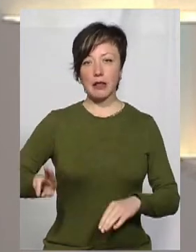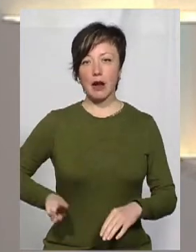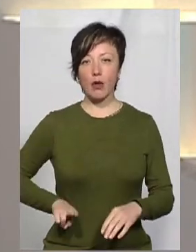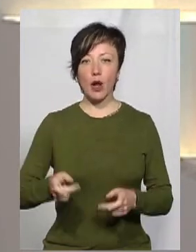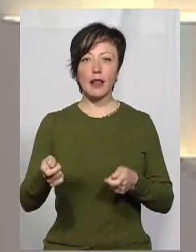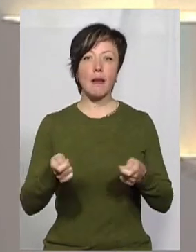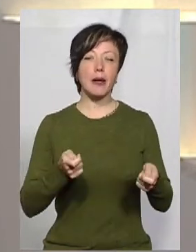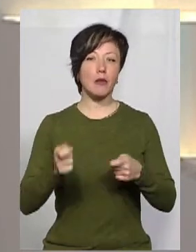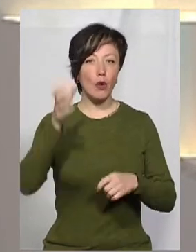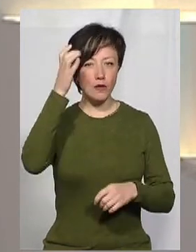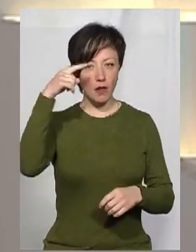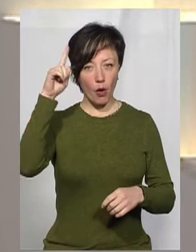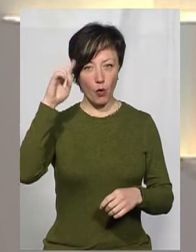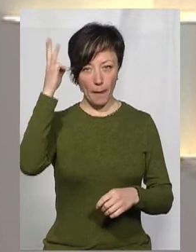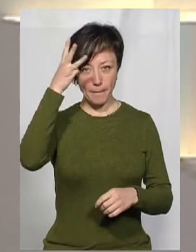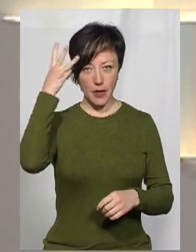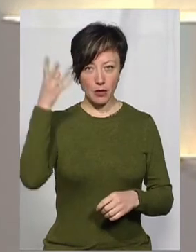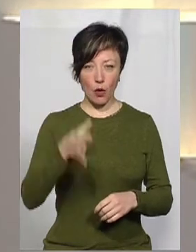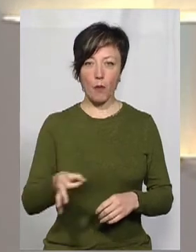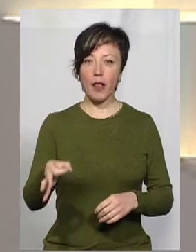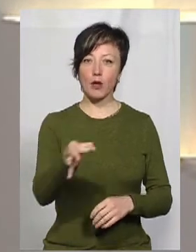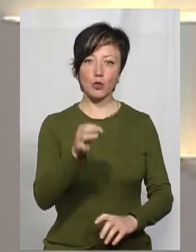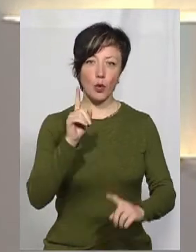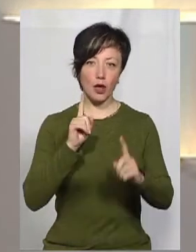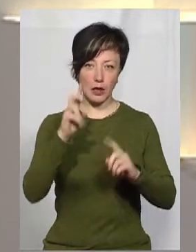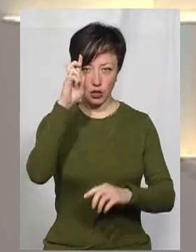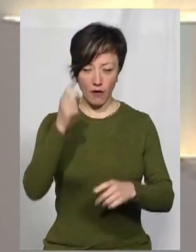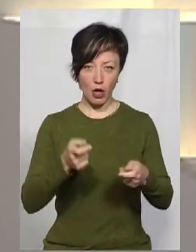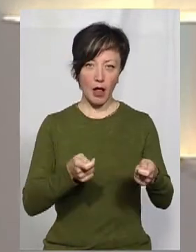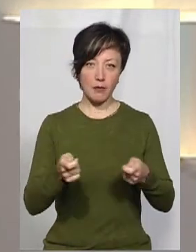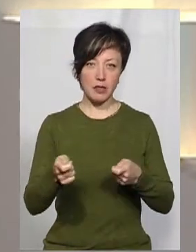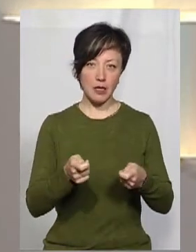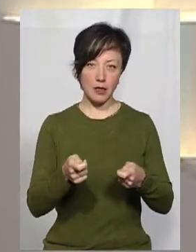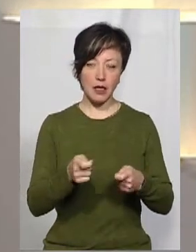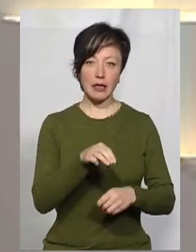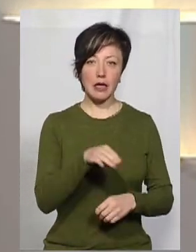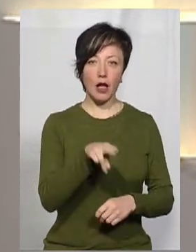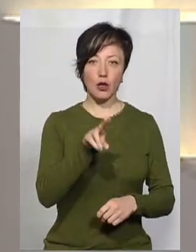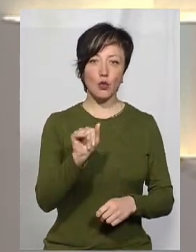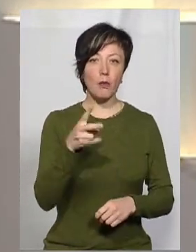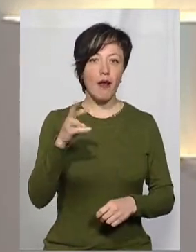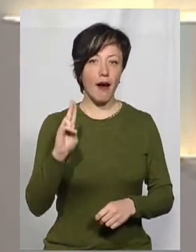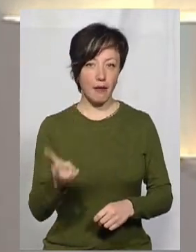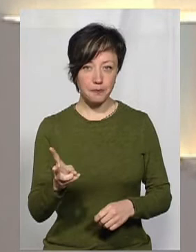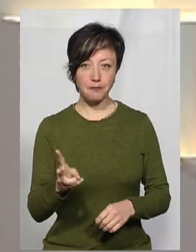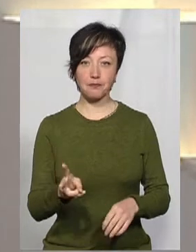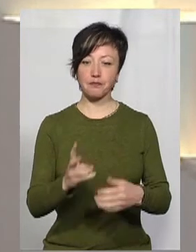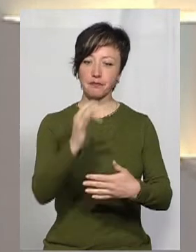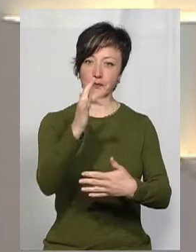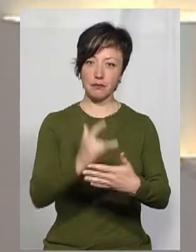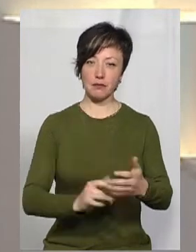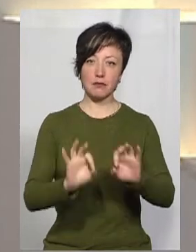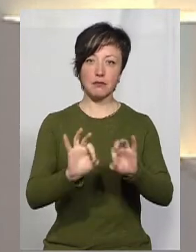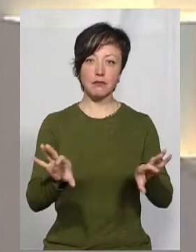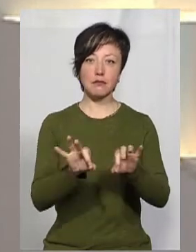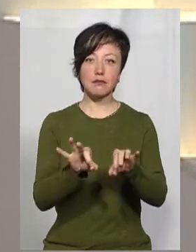директора Департаменту освіти та науки Хмельницької обласної державної адміністрації Тетяну Дупляк. Вона навела перелік